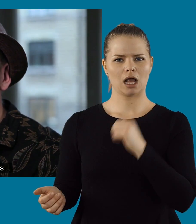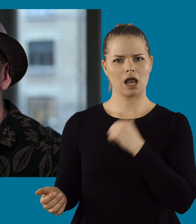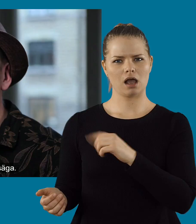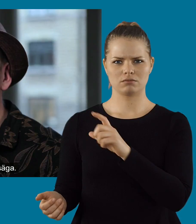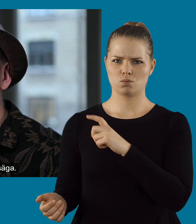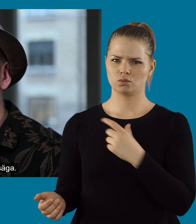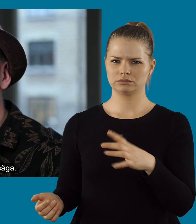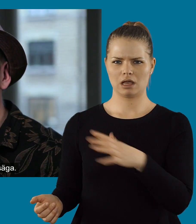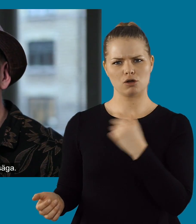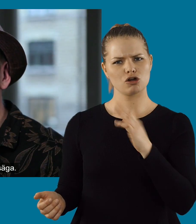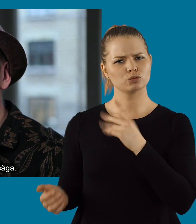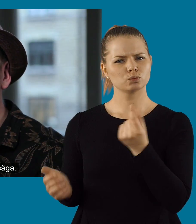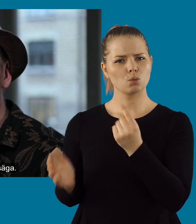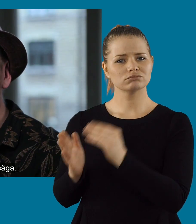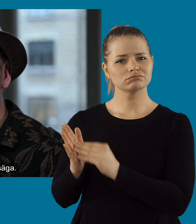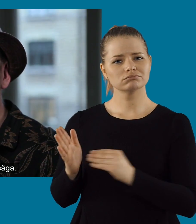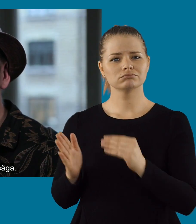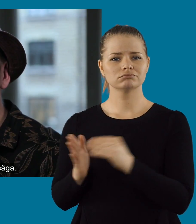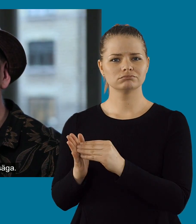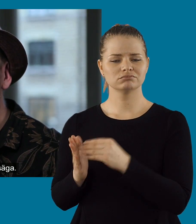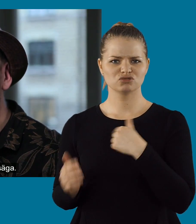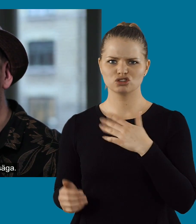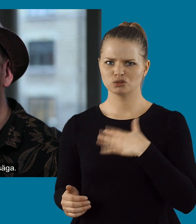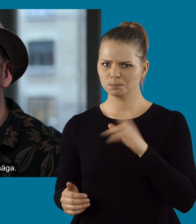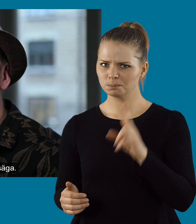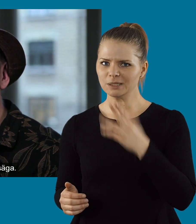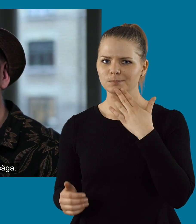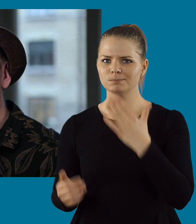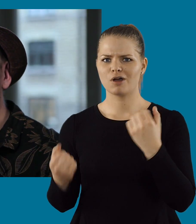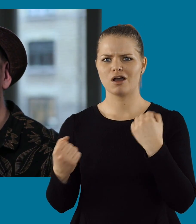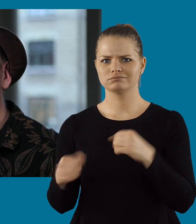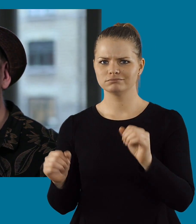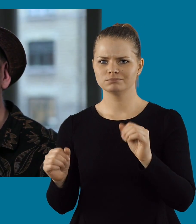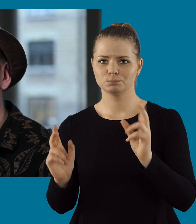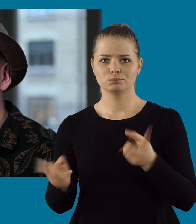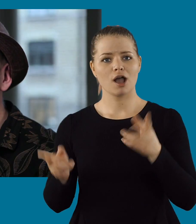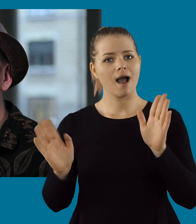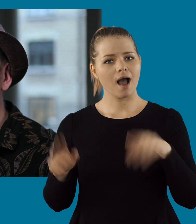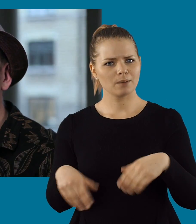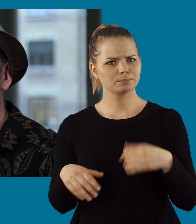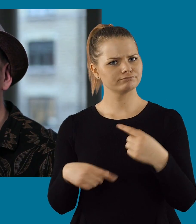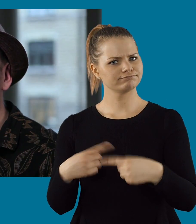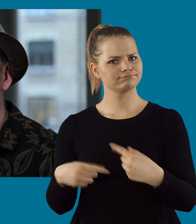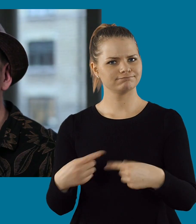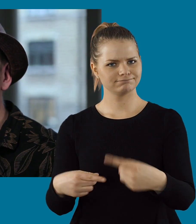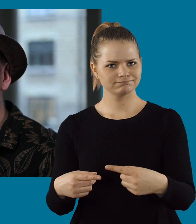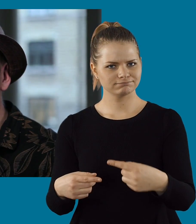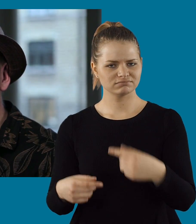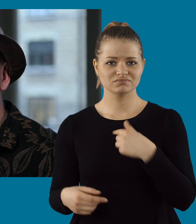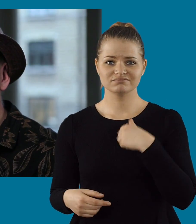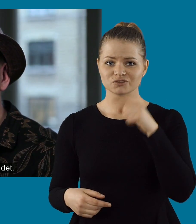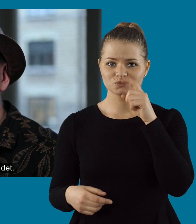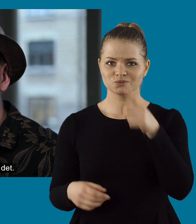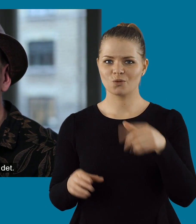oss som har någonting extra, kan man säga. Jag tycker att är ett jättebra initiativ att det har kommit igång.